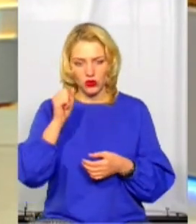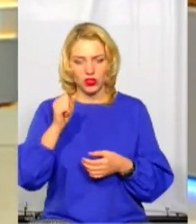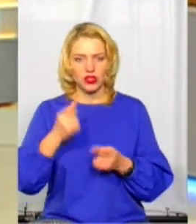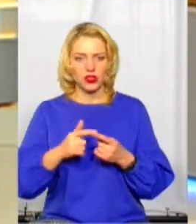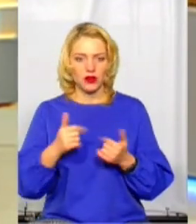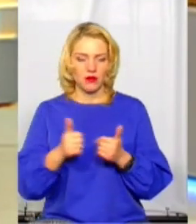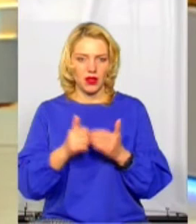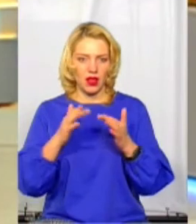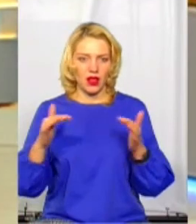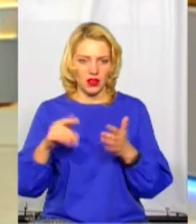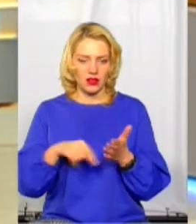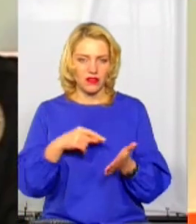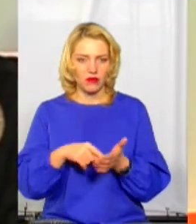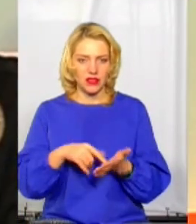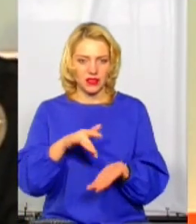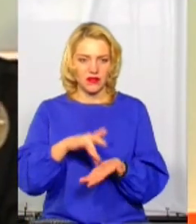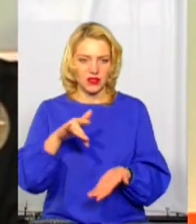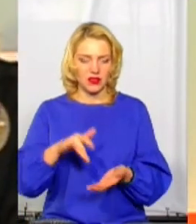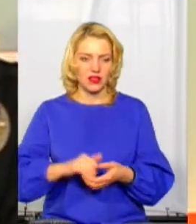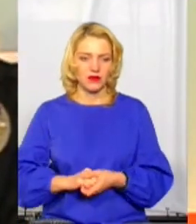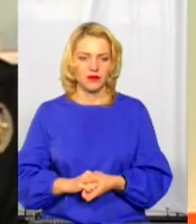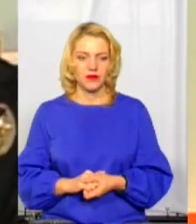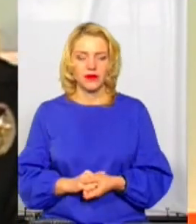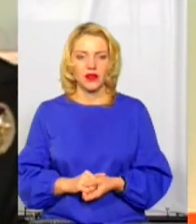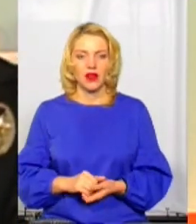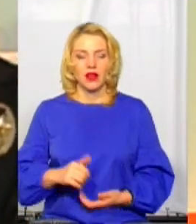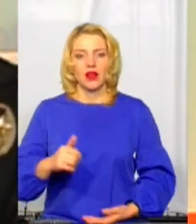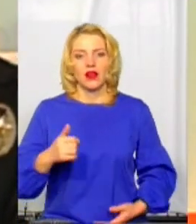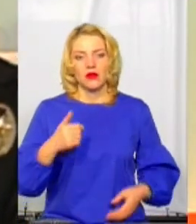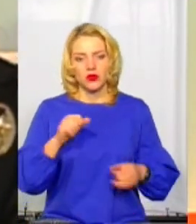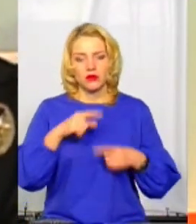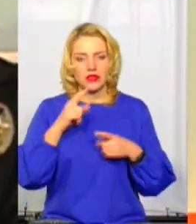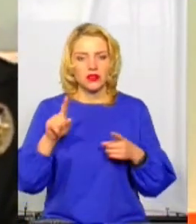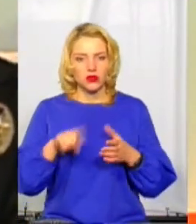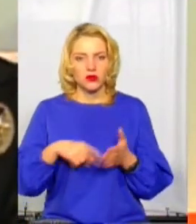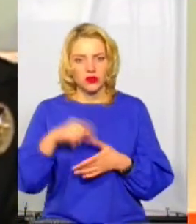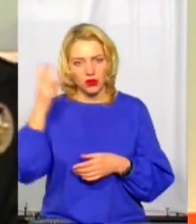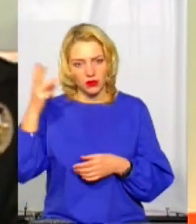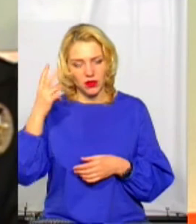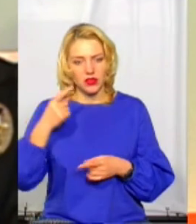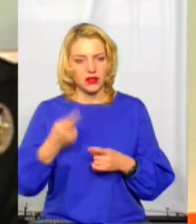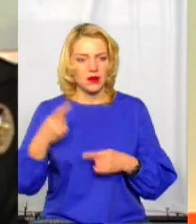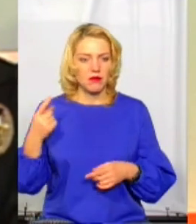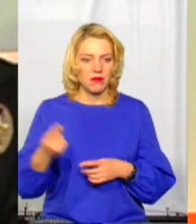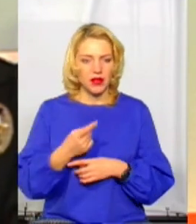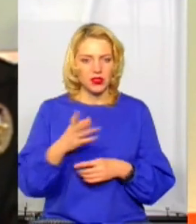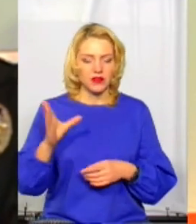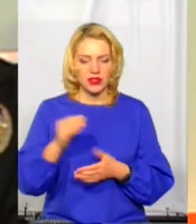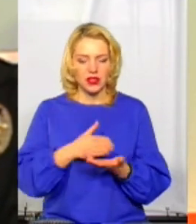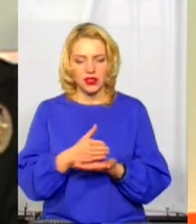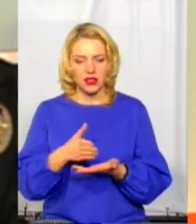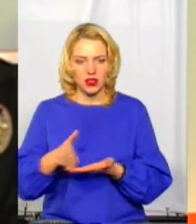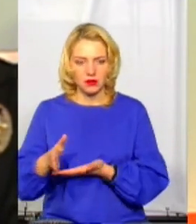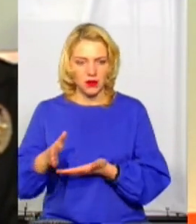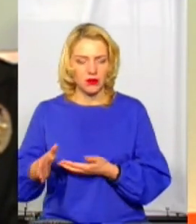всі соціальні рейтинги, місто Хмельницьке одне з перших в Україні по всіх напрямках, як